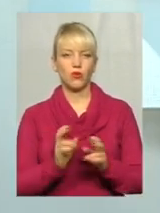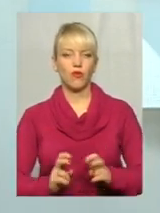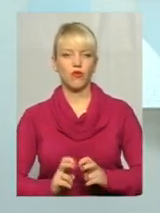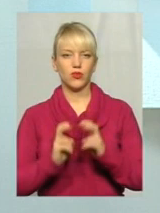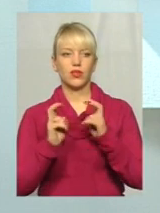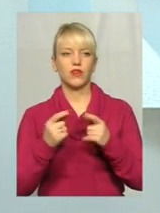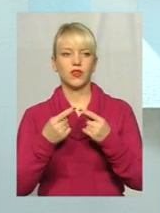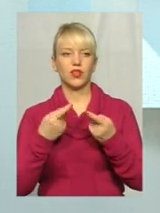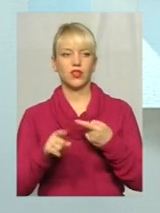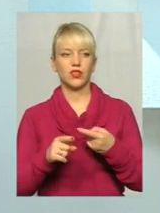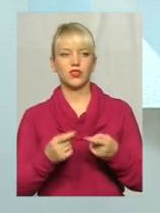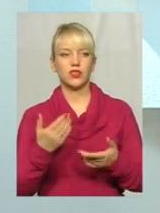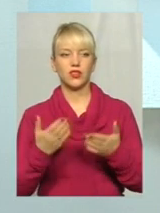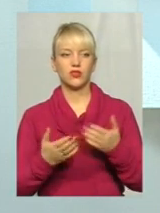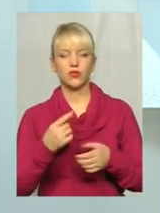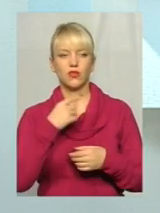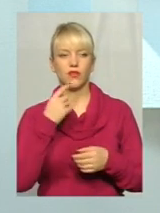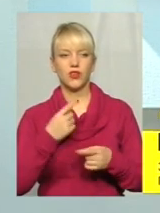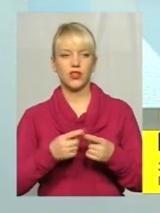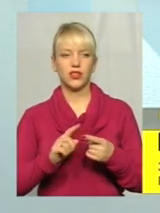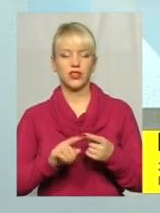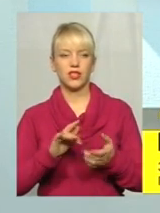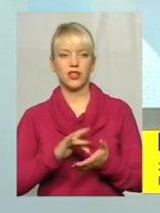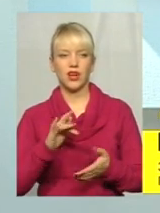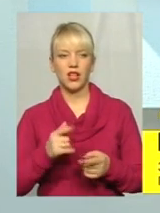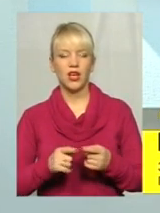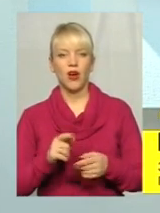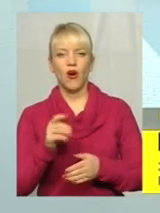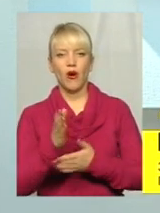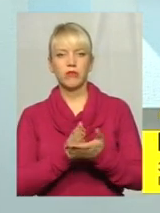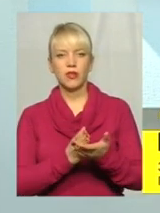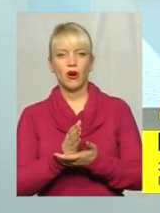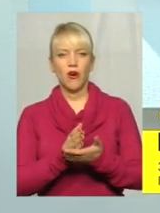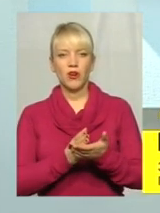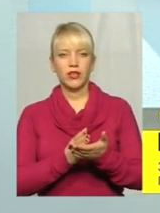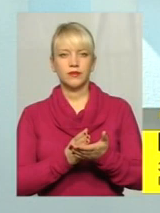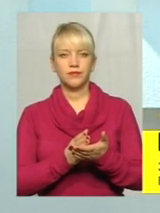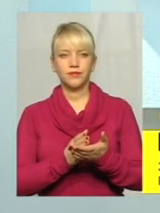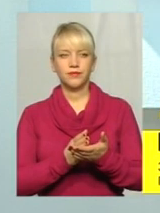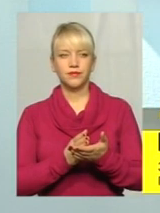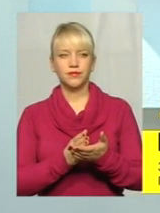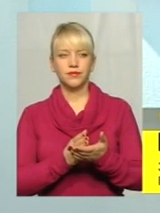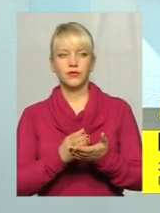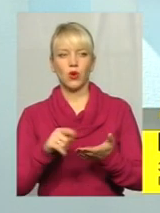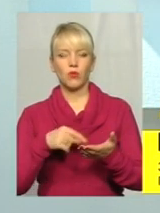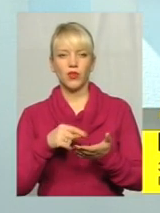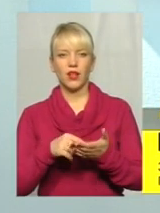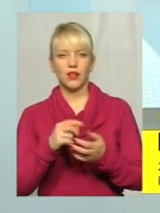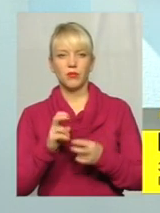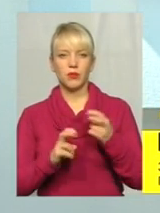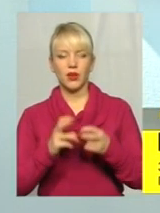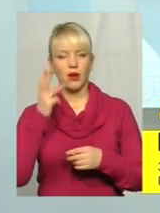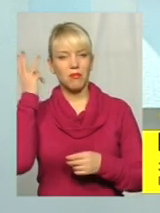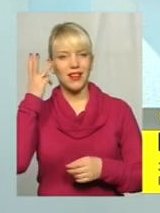якщо брати ОМК «Центральний», обслуговує обласне комунальне підприємство «Хмельницьк